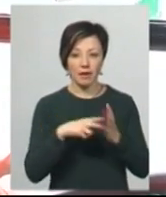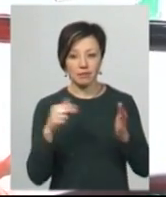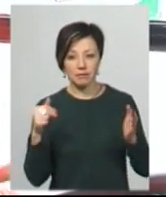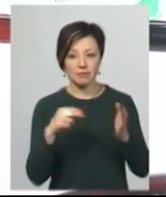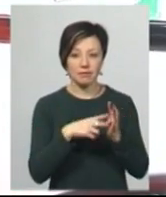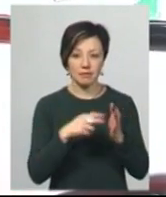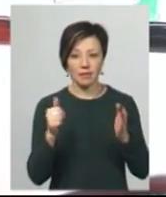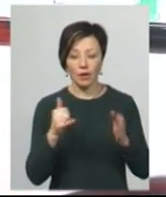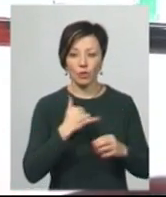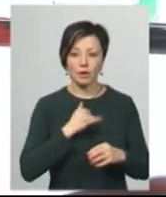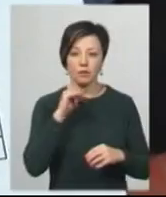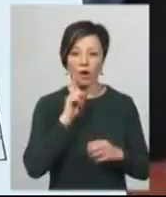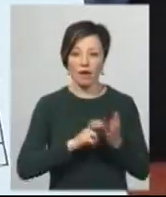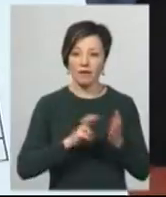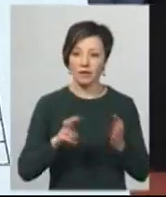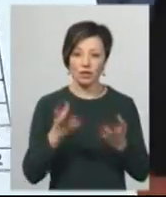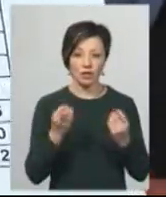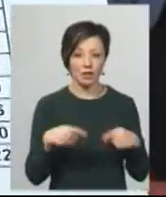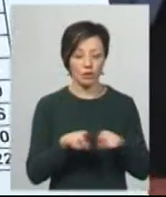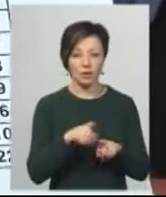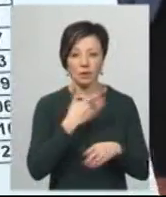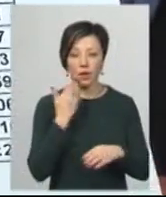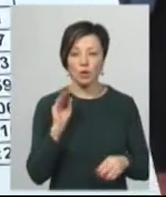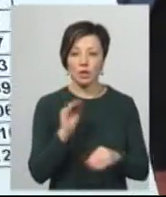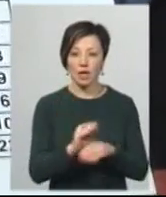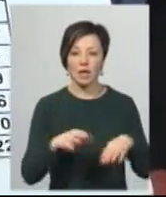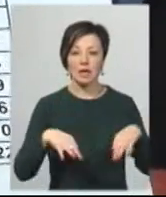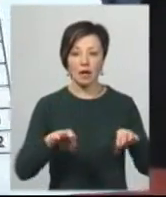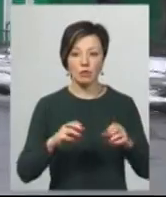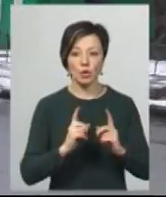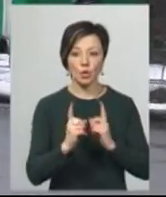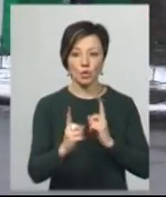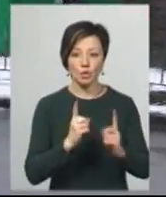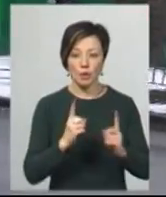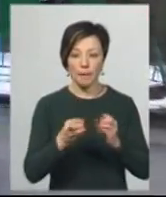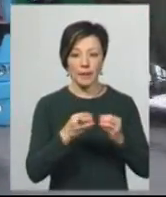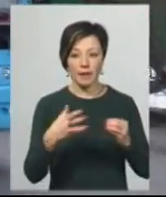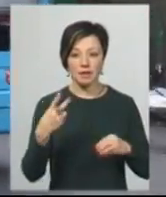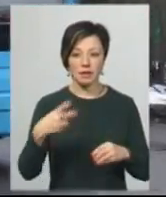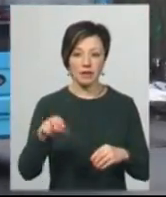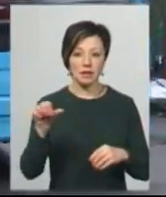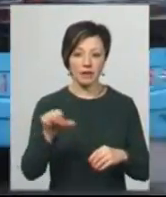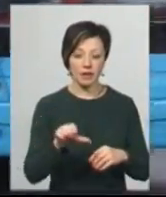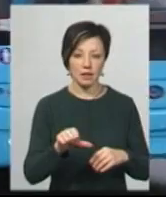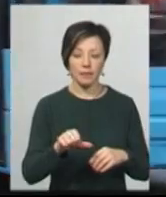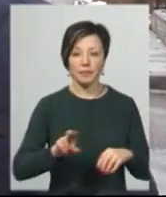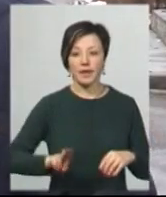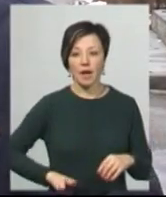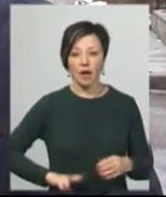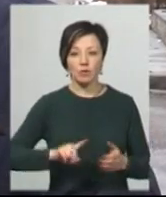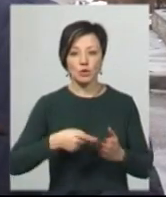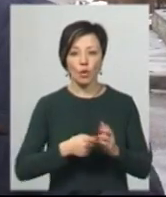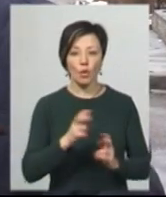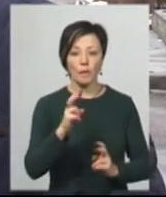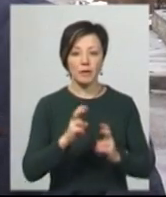Гольчі, там все. А в нас ще поки не дошли до того. Григорій Мазур додає, транспорт курсує з інтервалом у 15-20 хвилин. Директор Хмельницького